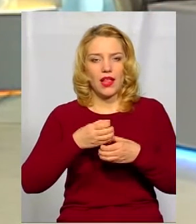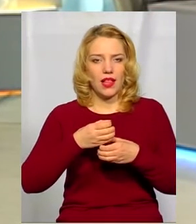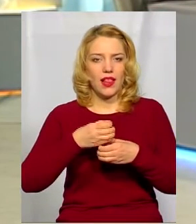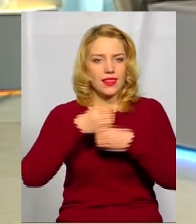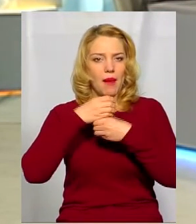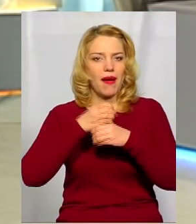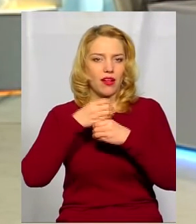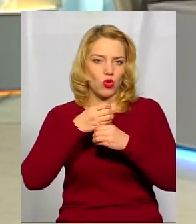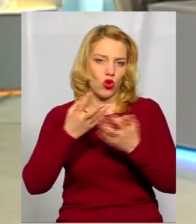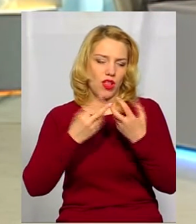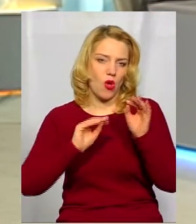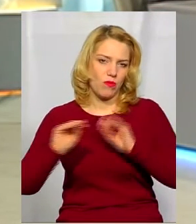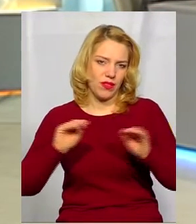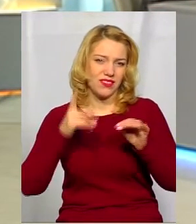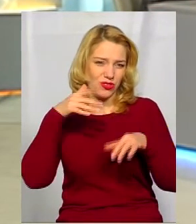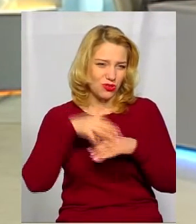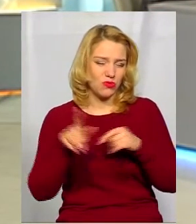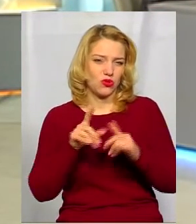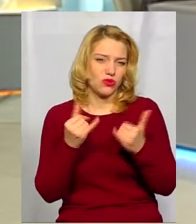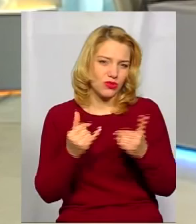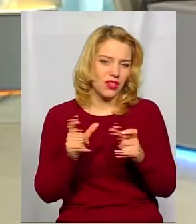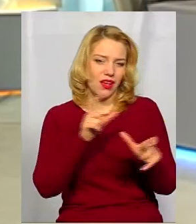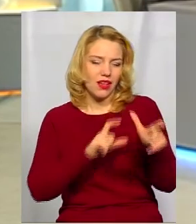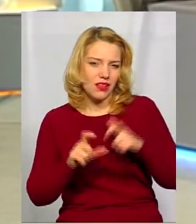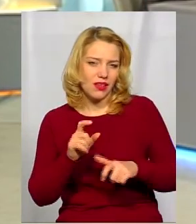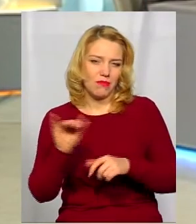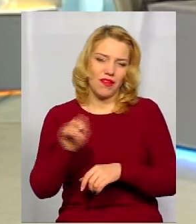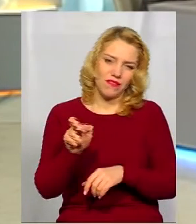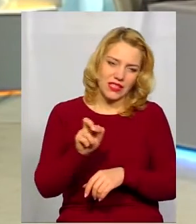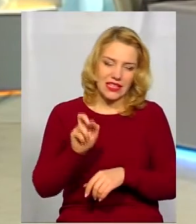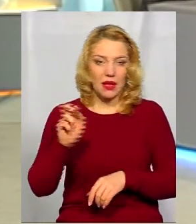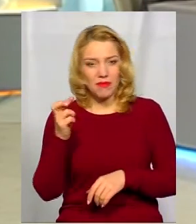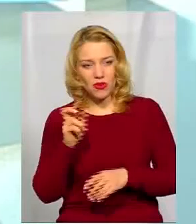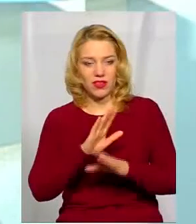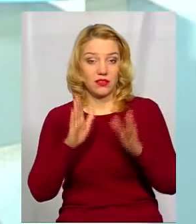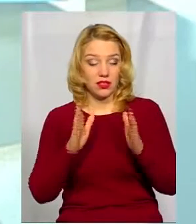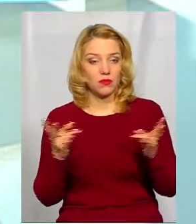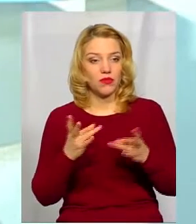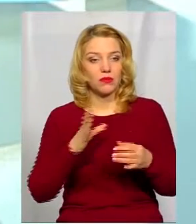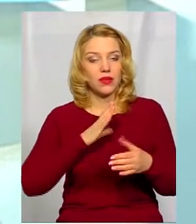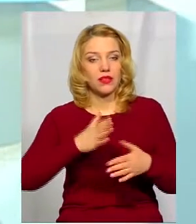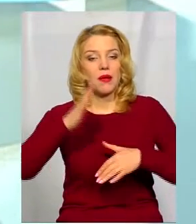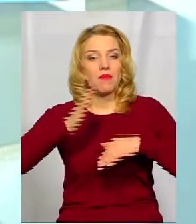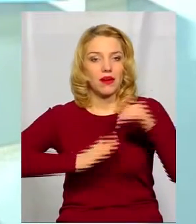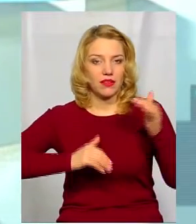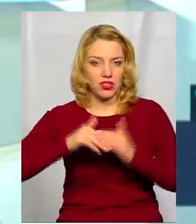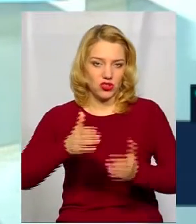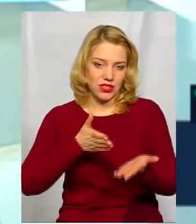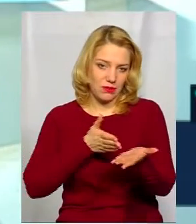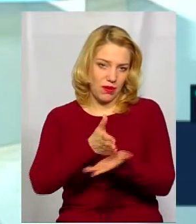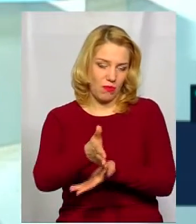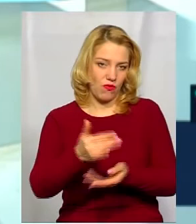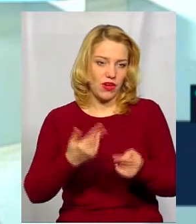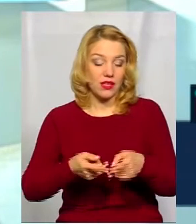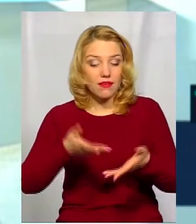зрозуміло, що уроки сьогоднішні хімії, фізики, біології, та й не тільки, повинні мати практичне спрямування. І